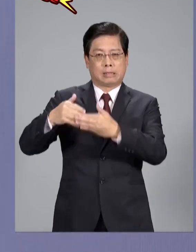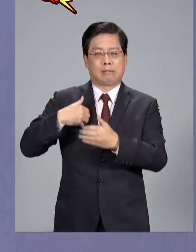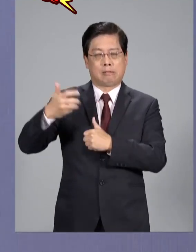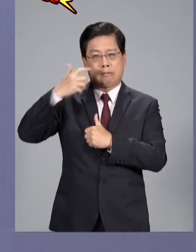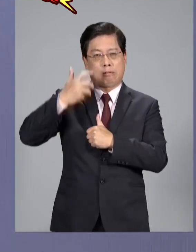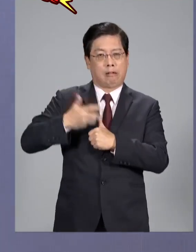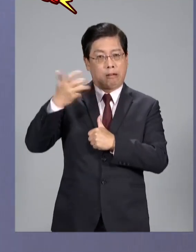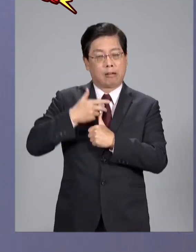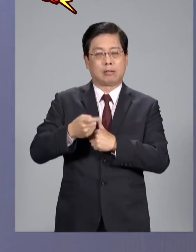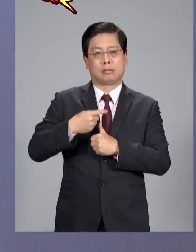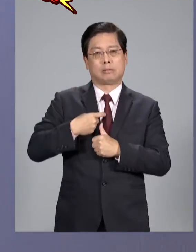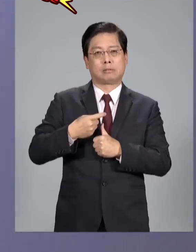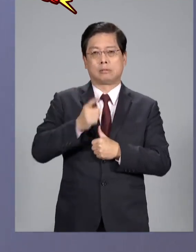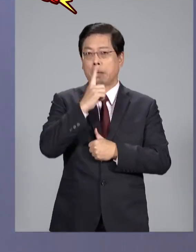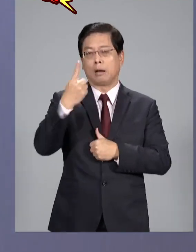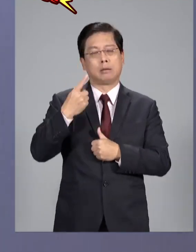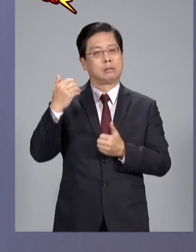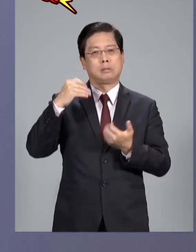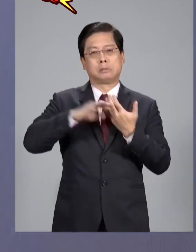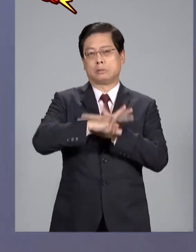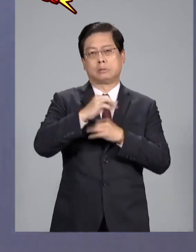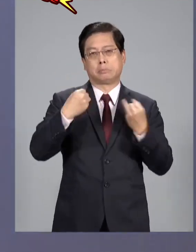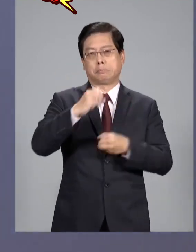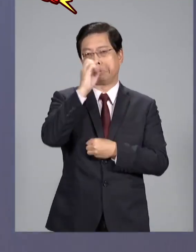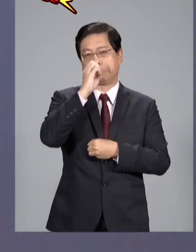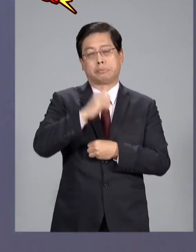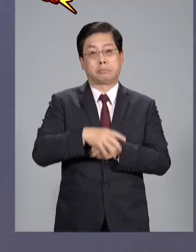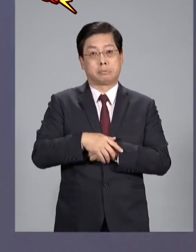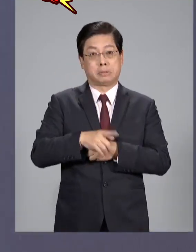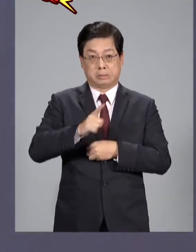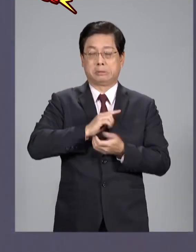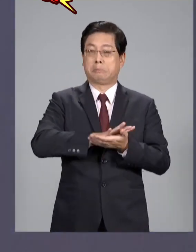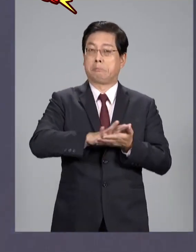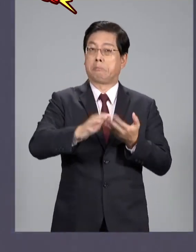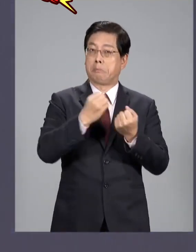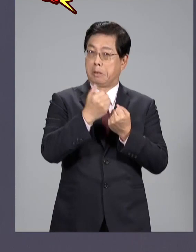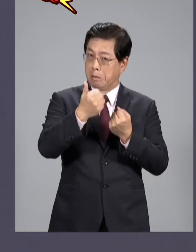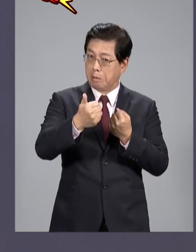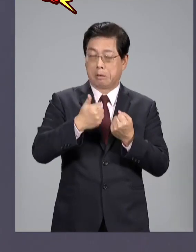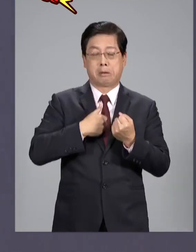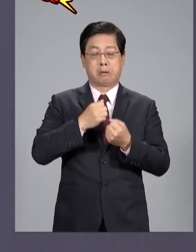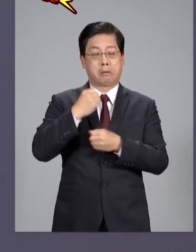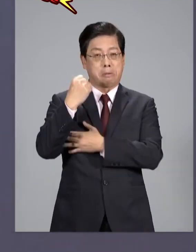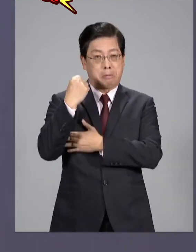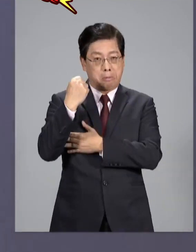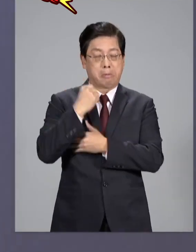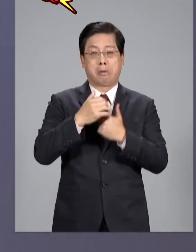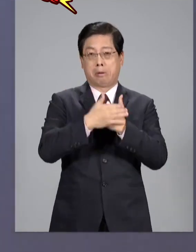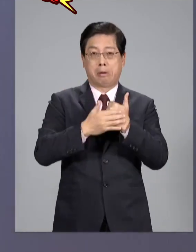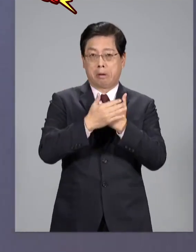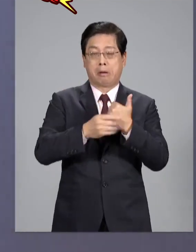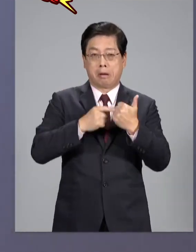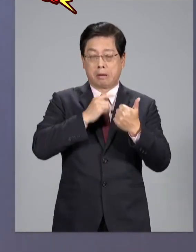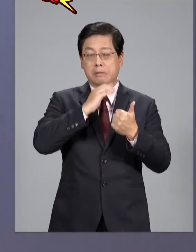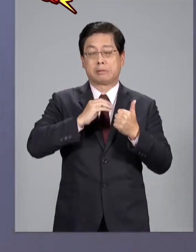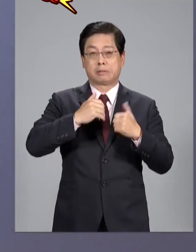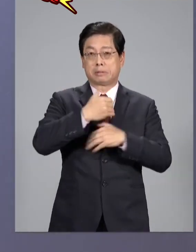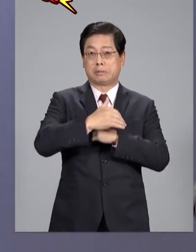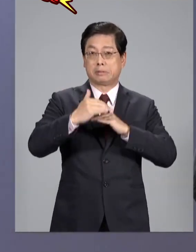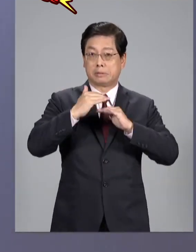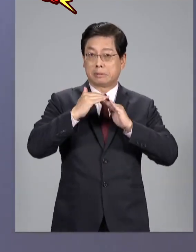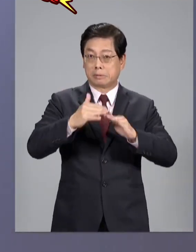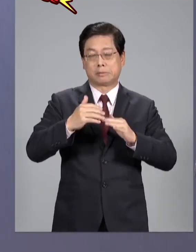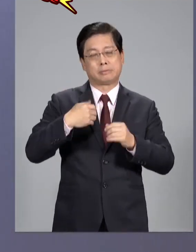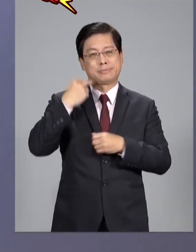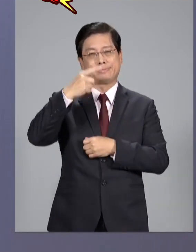威脅一事無成所以民進黨常常講他要做清廉清廉勤政愛鄉土我真的覺得現在